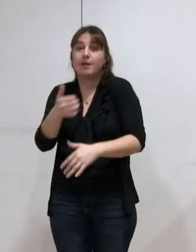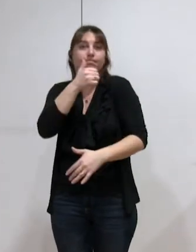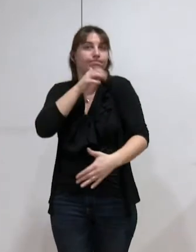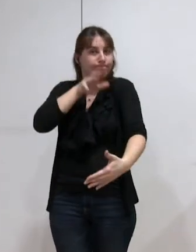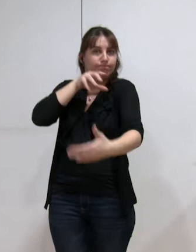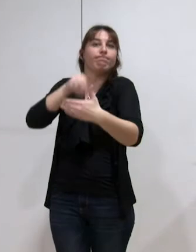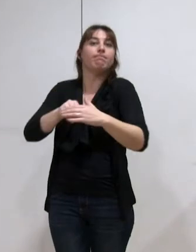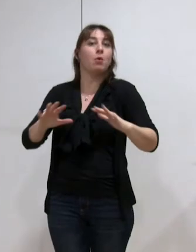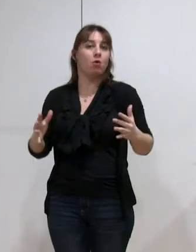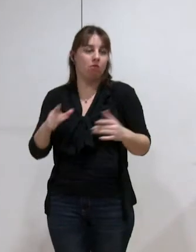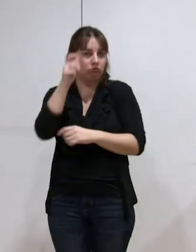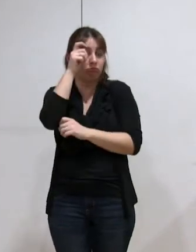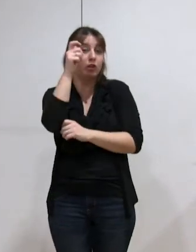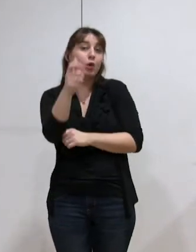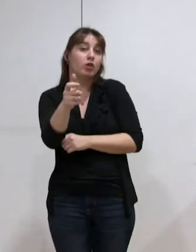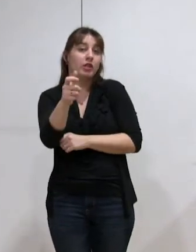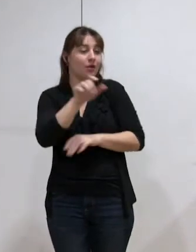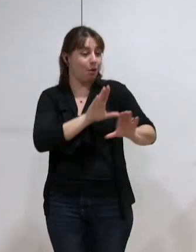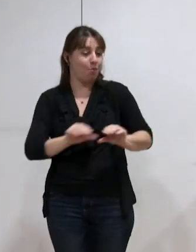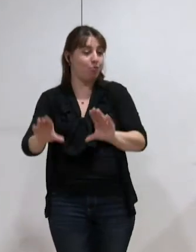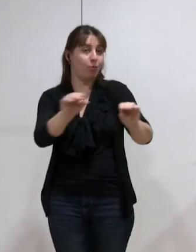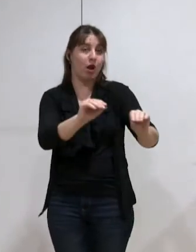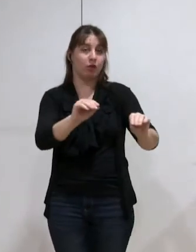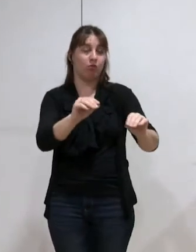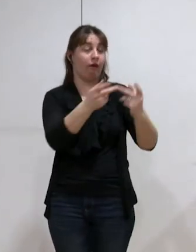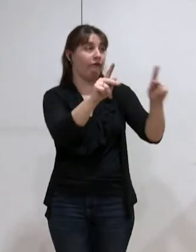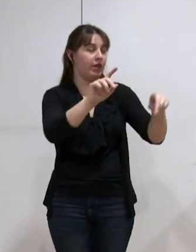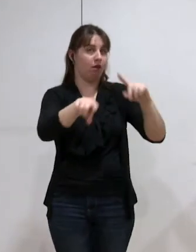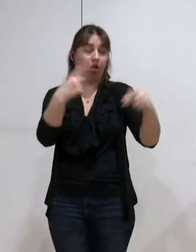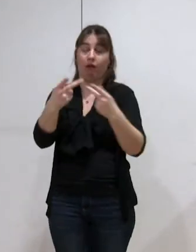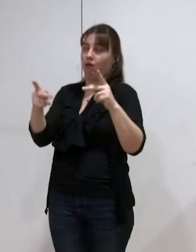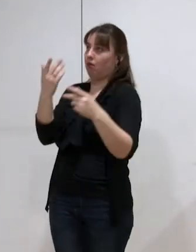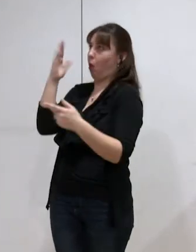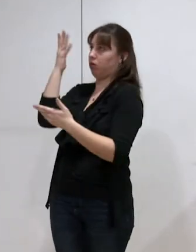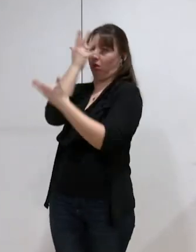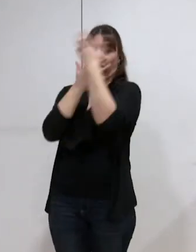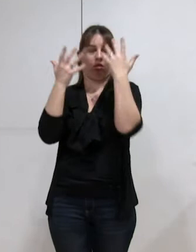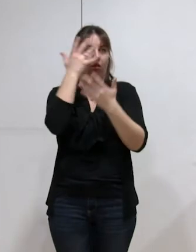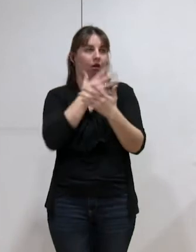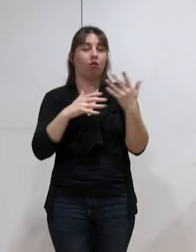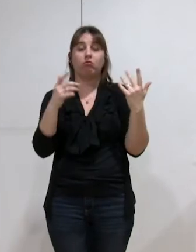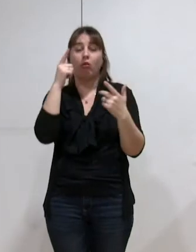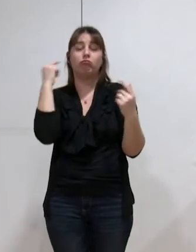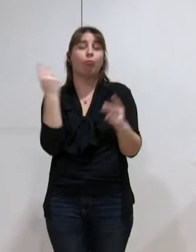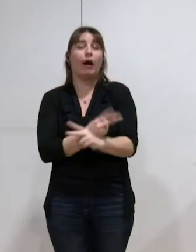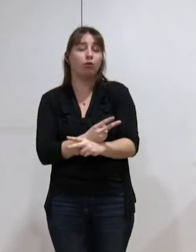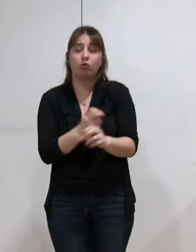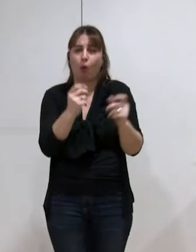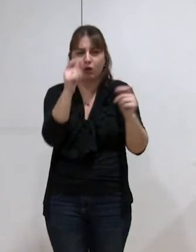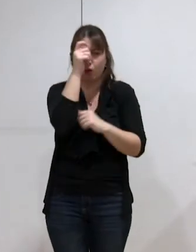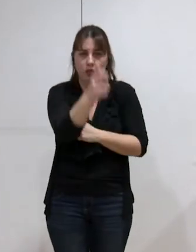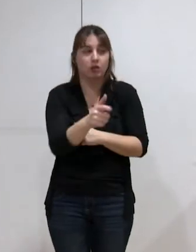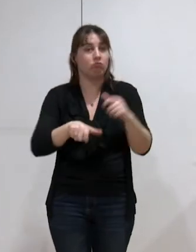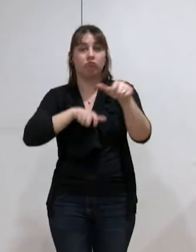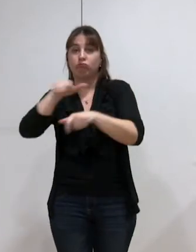Cela va de soi pour nos habitants qui passent d'une commune à une autre sans y prêter garde. Cela va de soi pour chacun